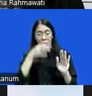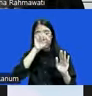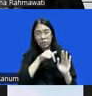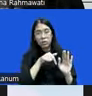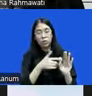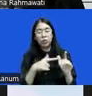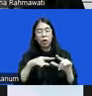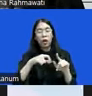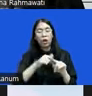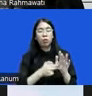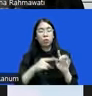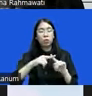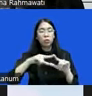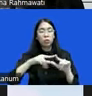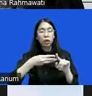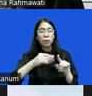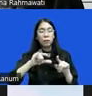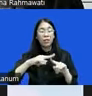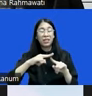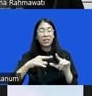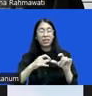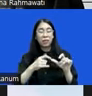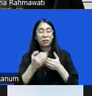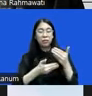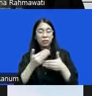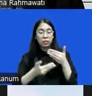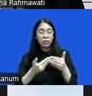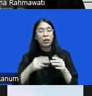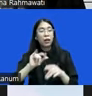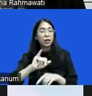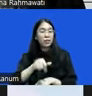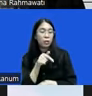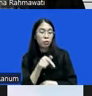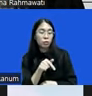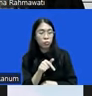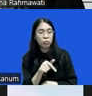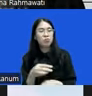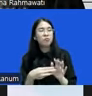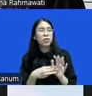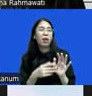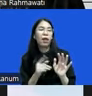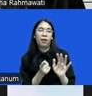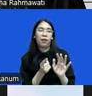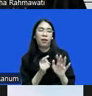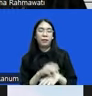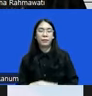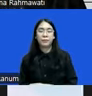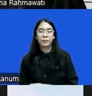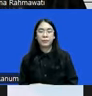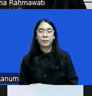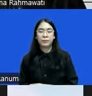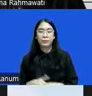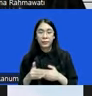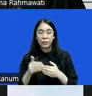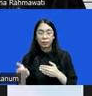apa namanya akuntabilitas pelaksanaan peradilan restoratif justice pun bermasalah nah ini yang selanjutnya saya